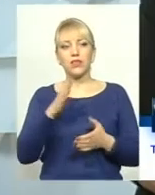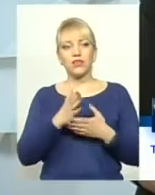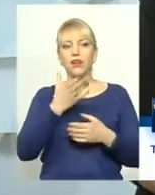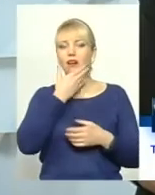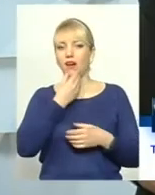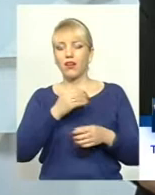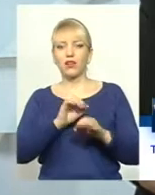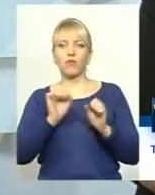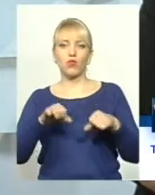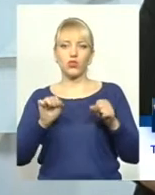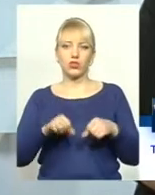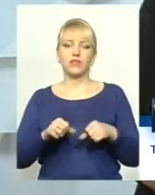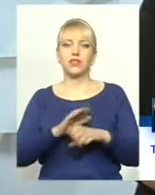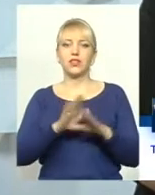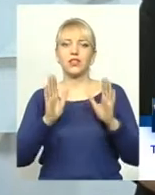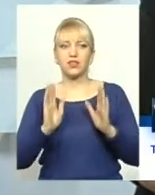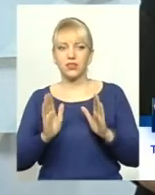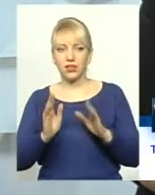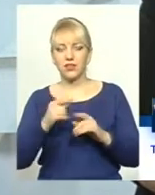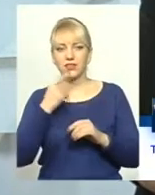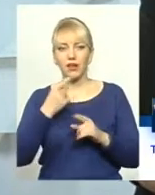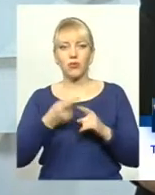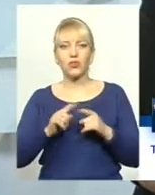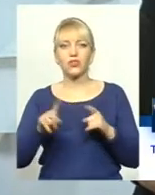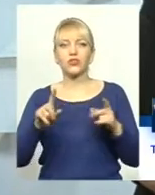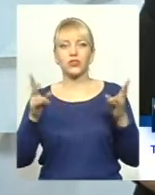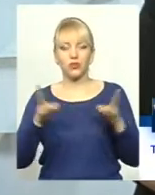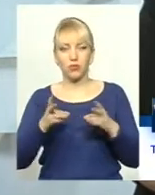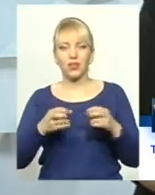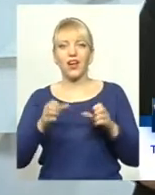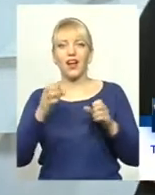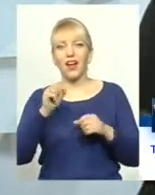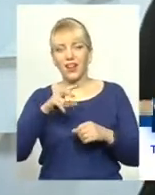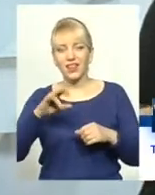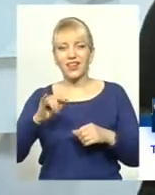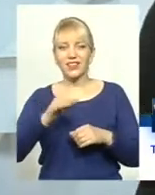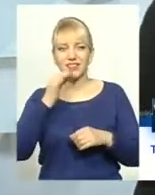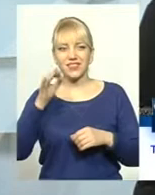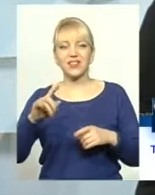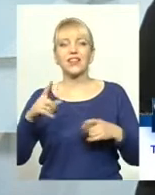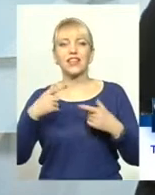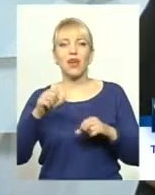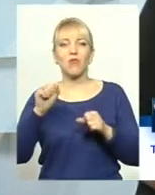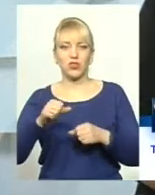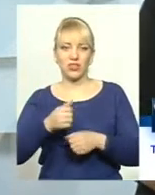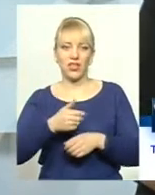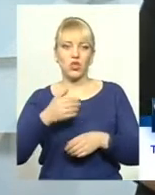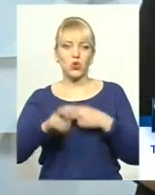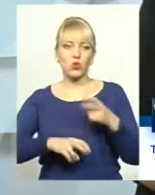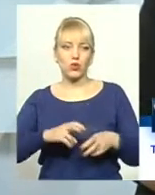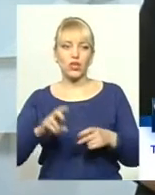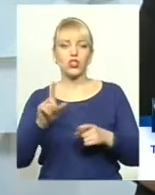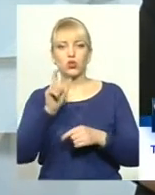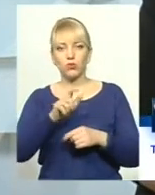не тільки сказати про те, що необхідно, але й сказати, де вас можна шукати, щоб наші телеглядачі в будь-якому випадку знали, куди